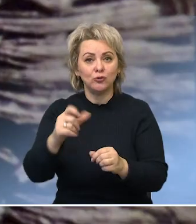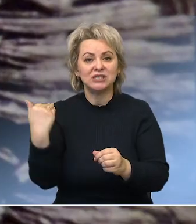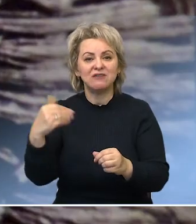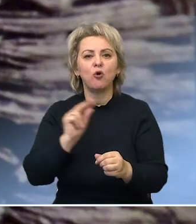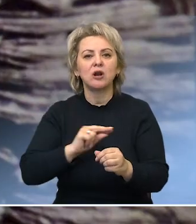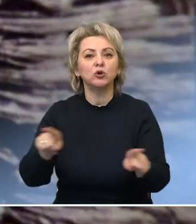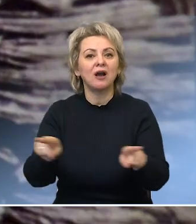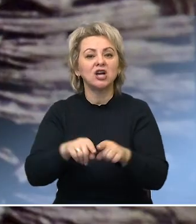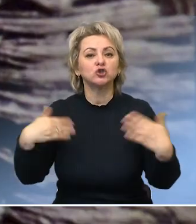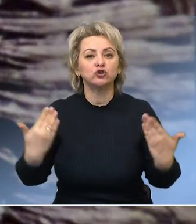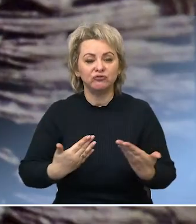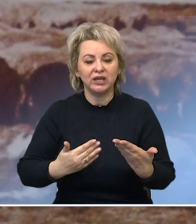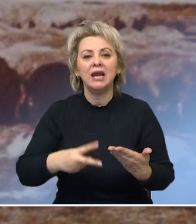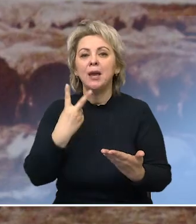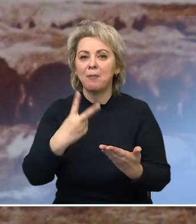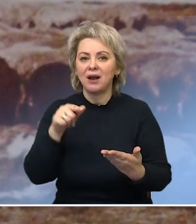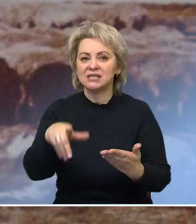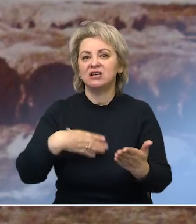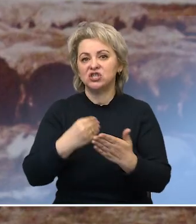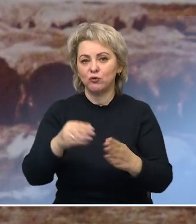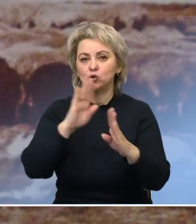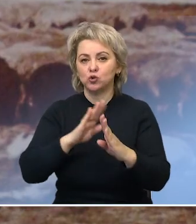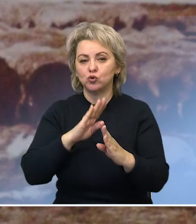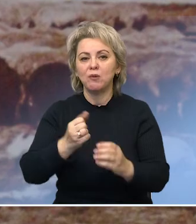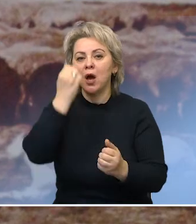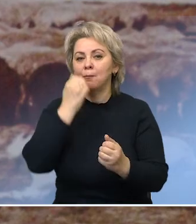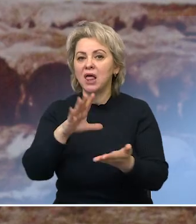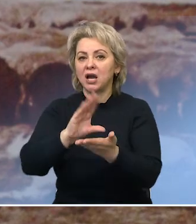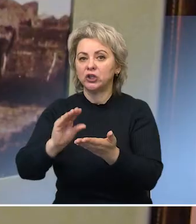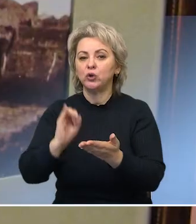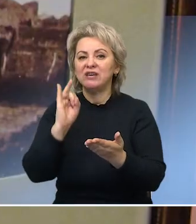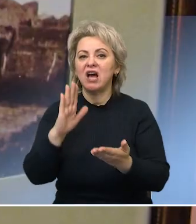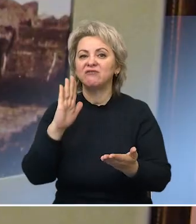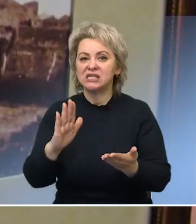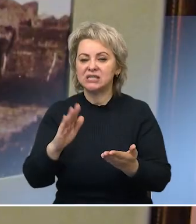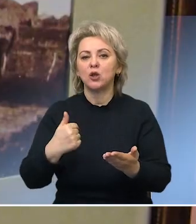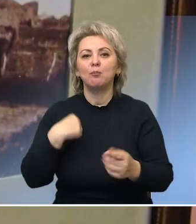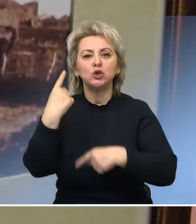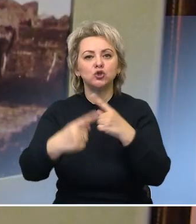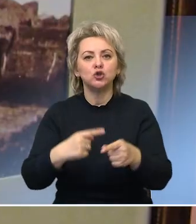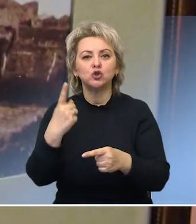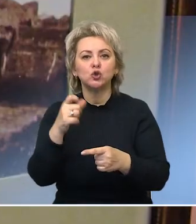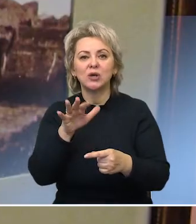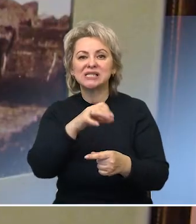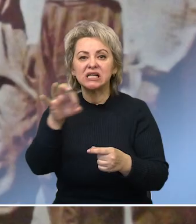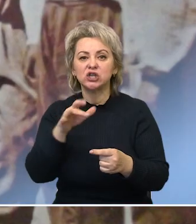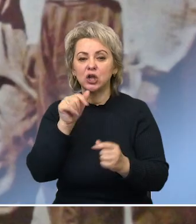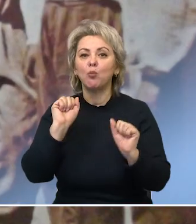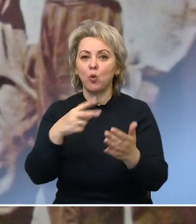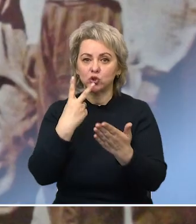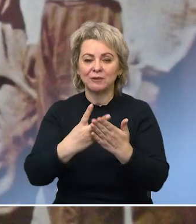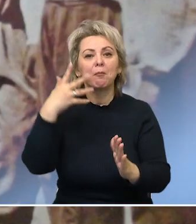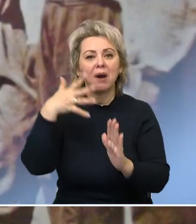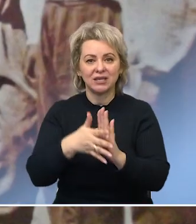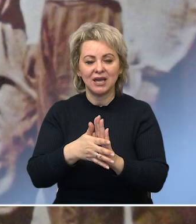и достойно повествовали о своей судьбе. Благодаря снимкам Ивана Васильевича мы через сто с лишним лет можем увидеть и понять, как